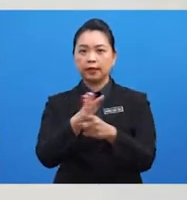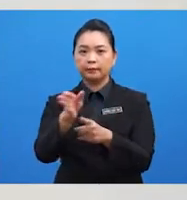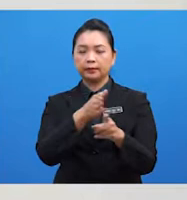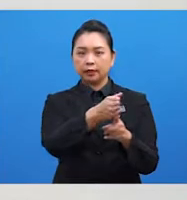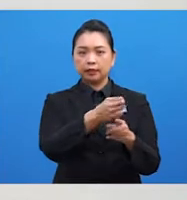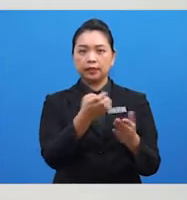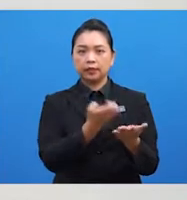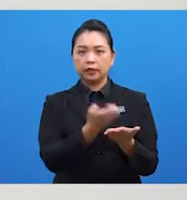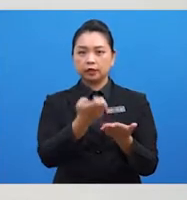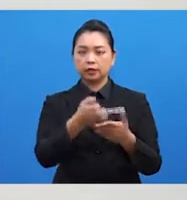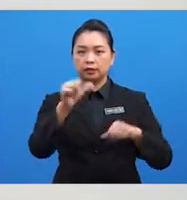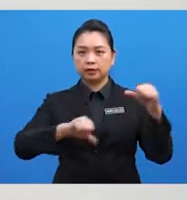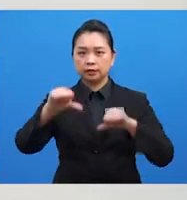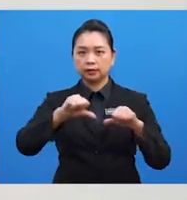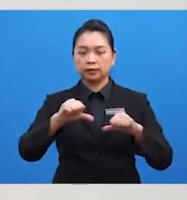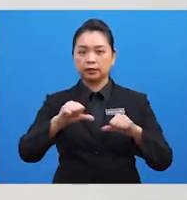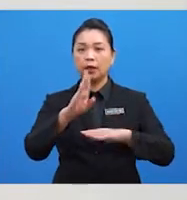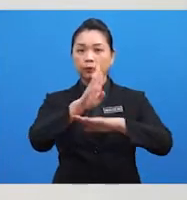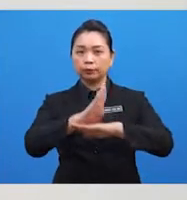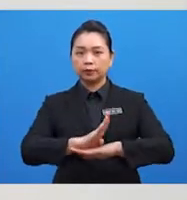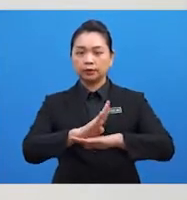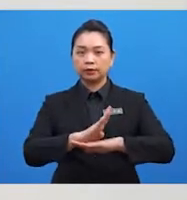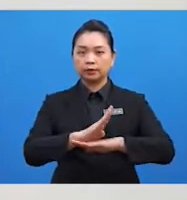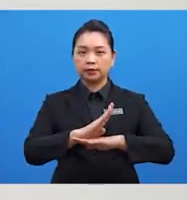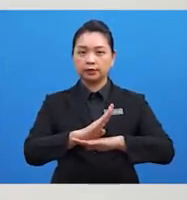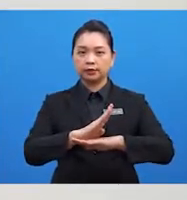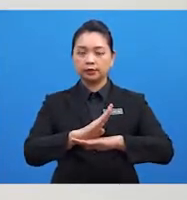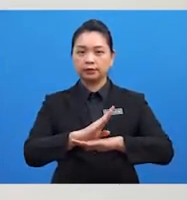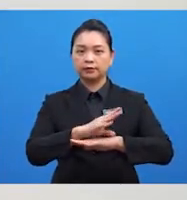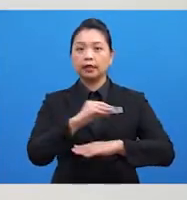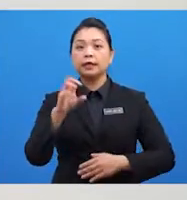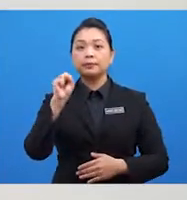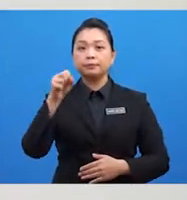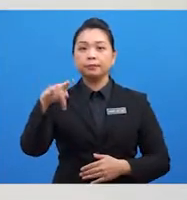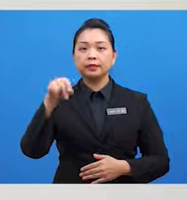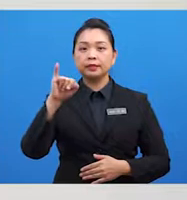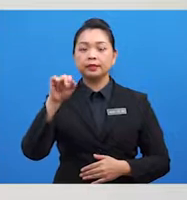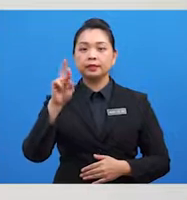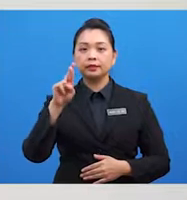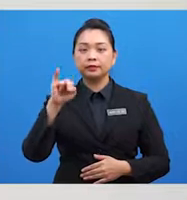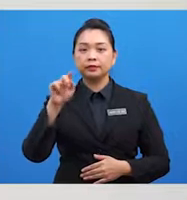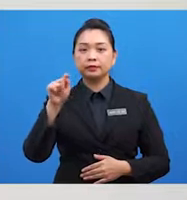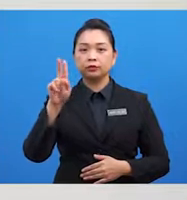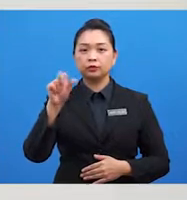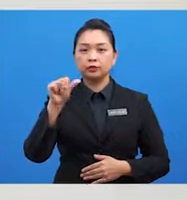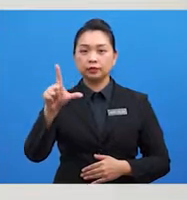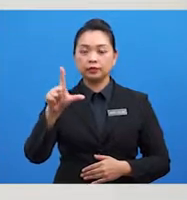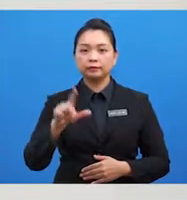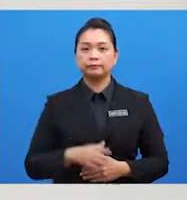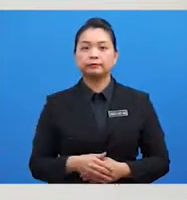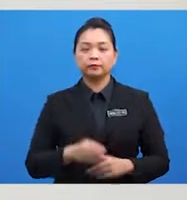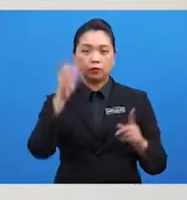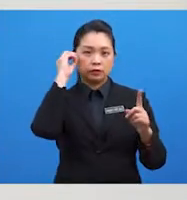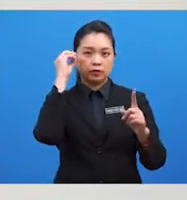ekonomi, sains, budaya dan spiritual. Objektif penubuhan